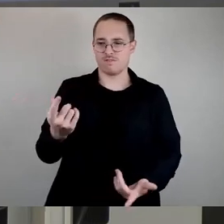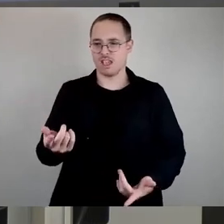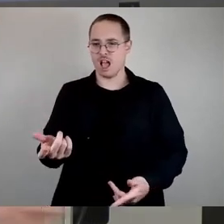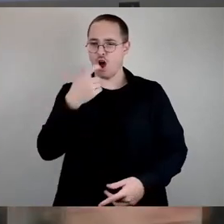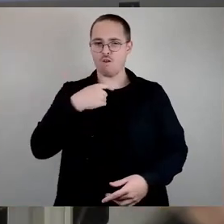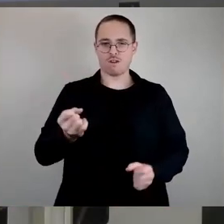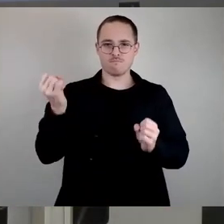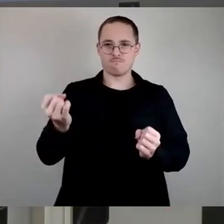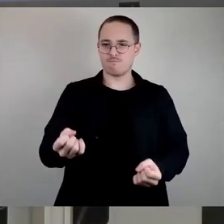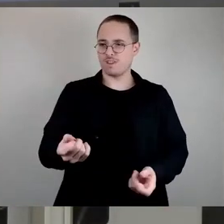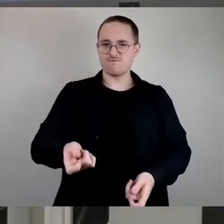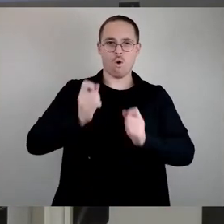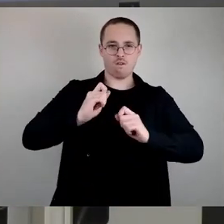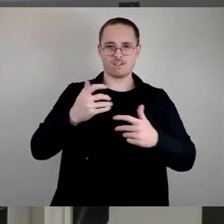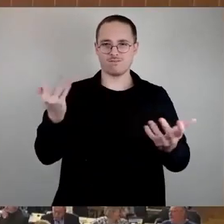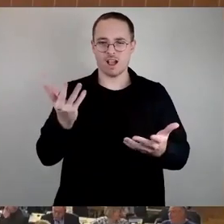danke.